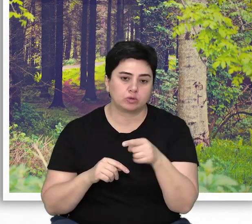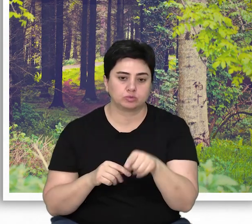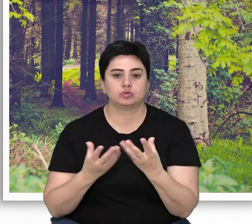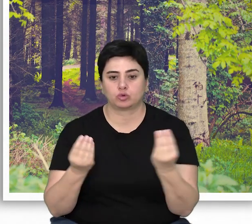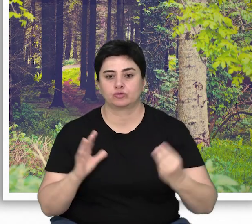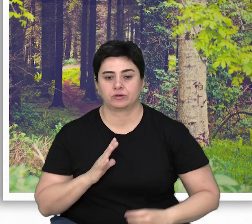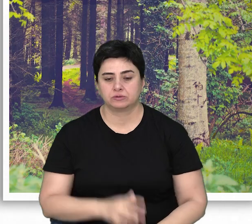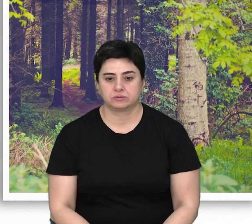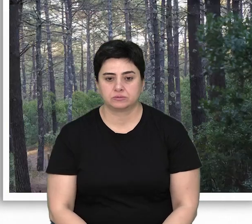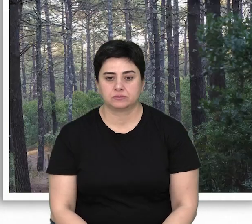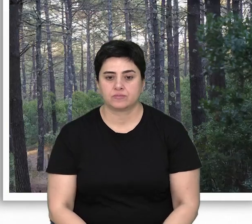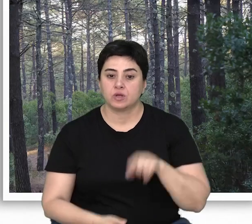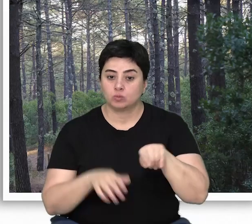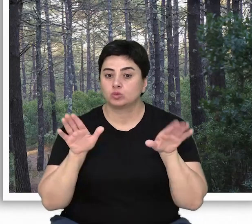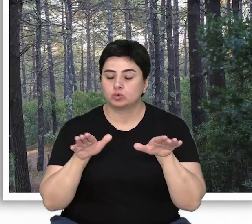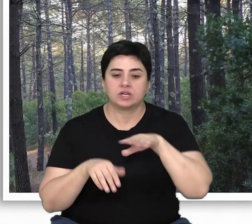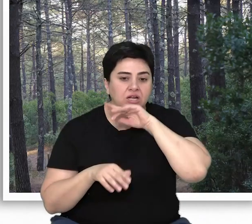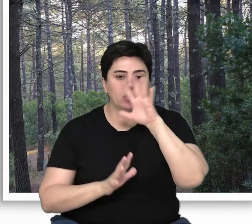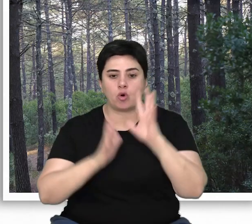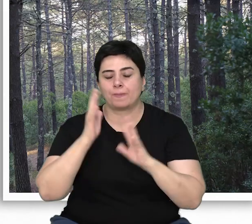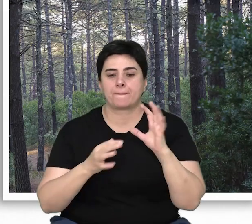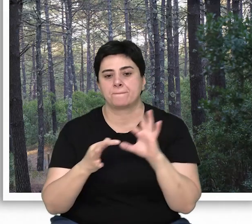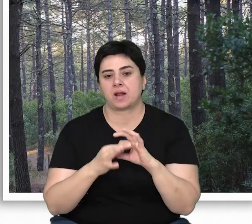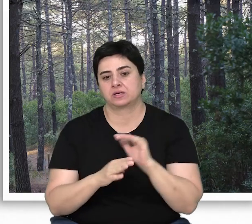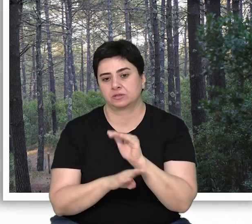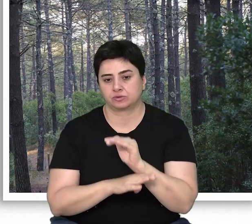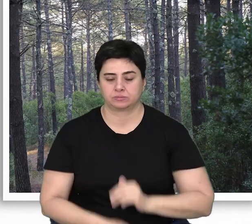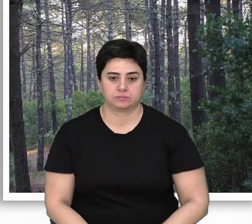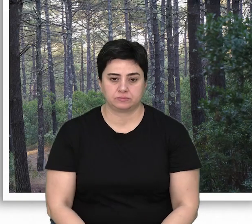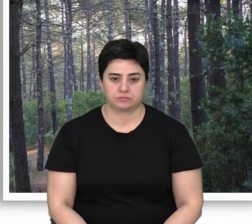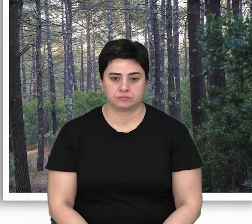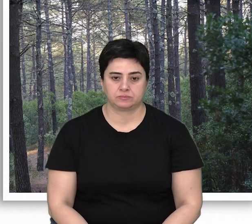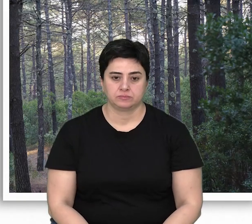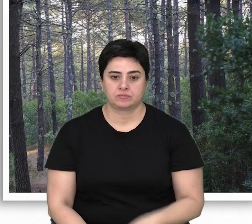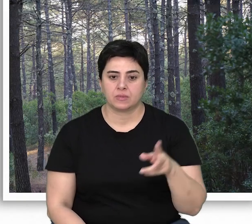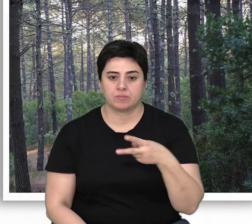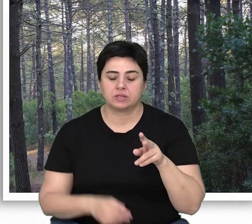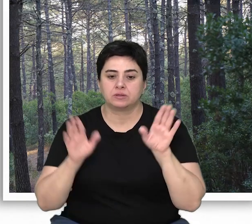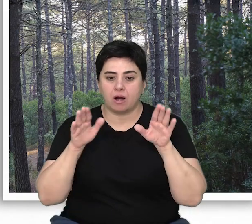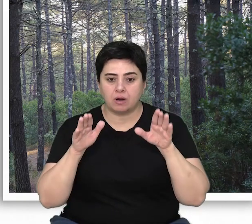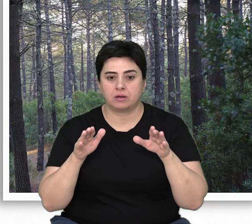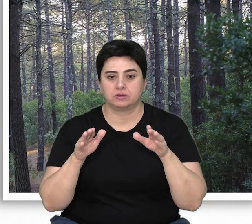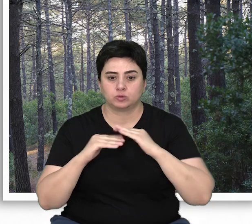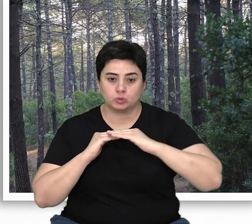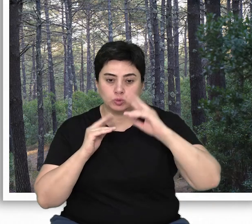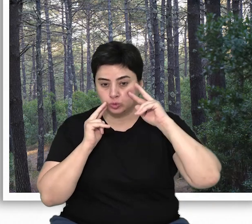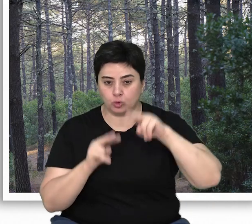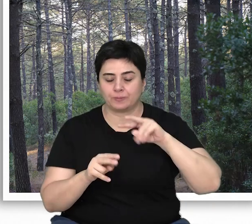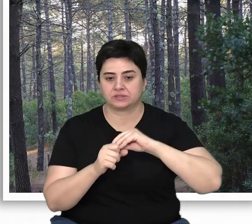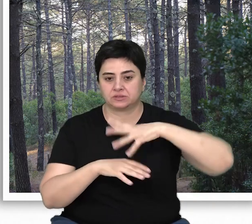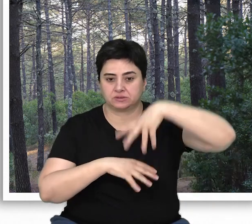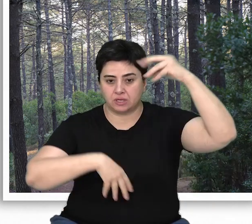burada görmek mümkündür. Bu kuşlar yaşlı ormanlara bağımlı türlerdir. Balık kartalları düzlükleri